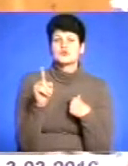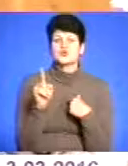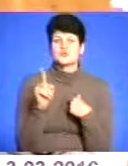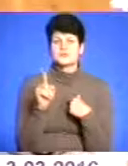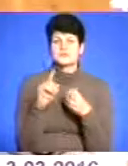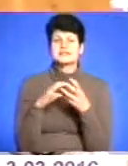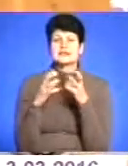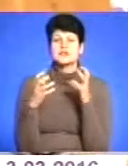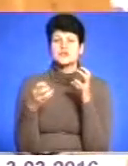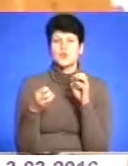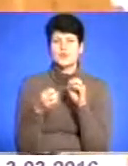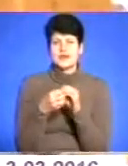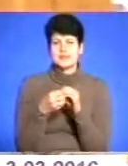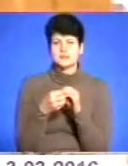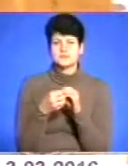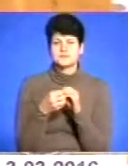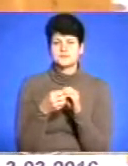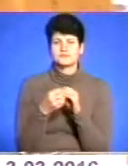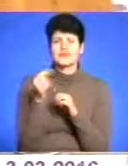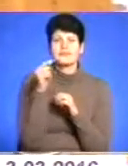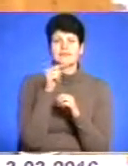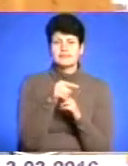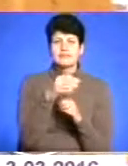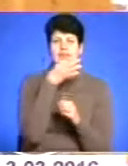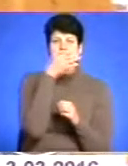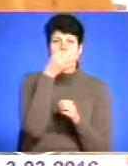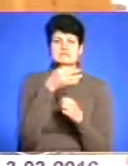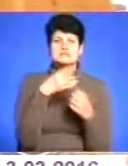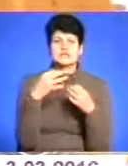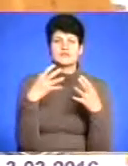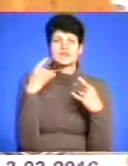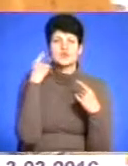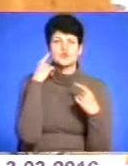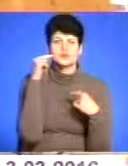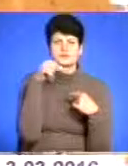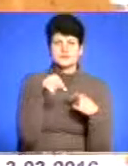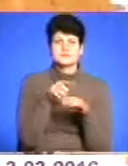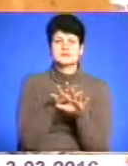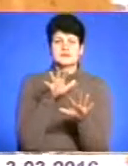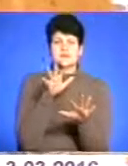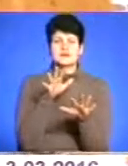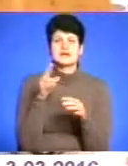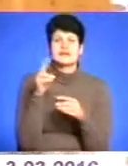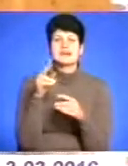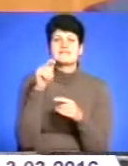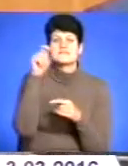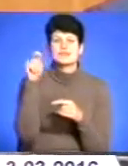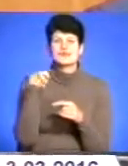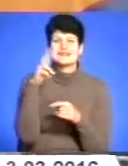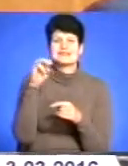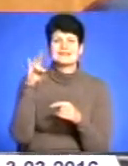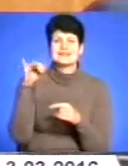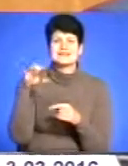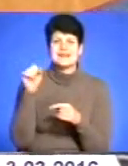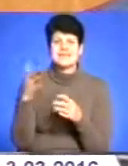за результатами тих висловлювань, які ми вже чули в цій сесійній залі, і з вами війну за Дністер виграли. І одну